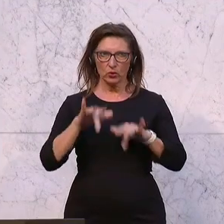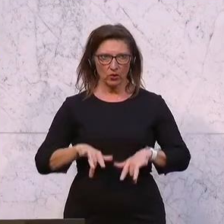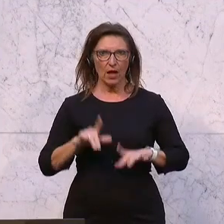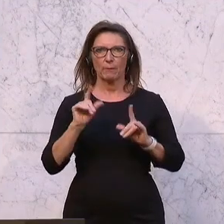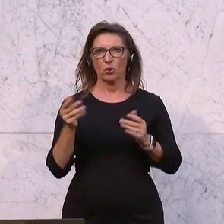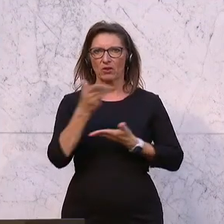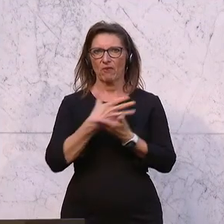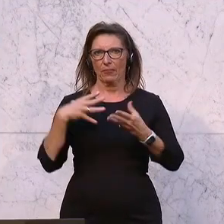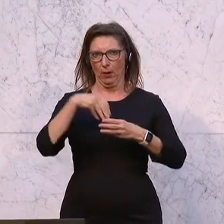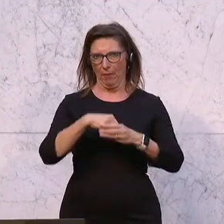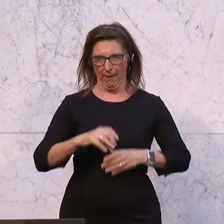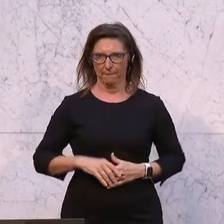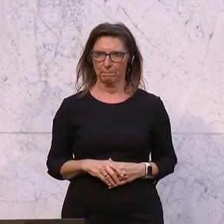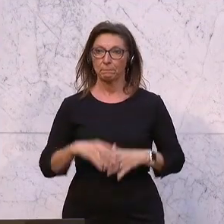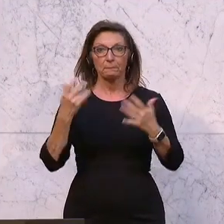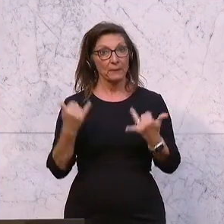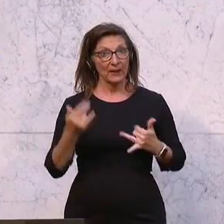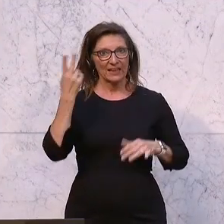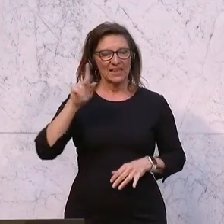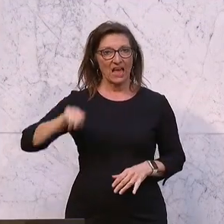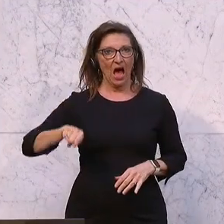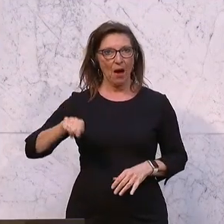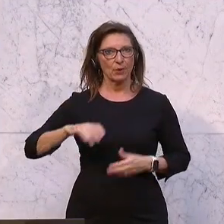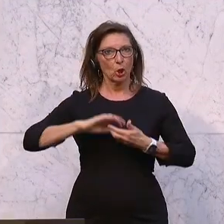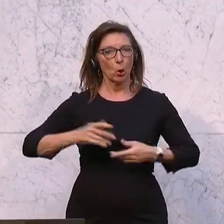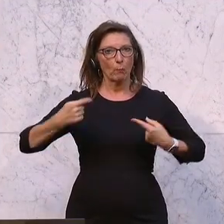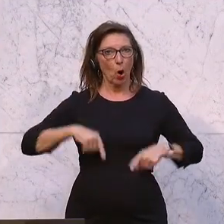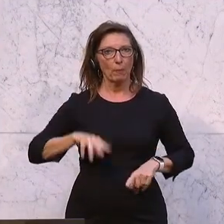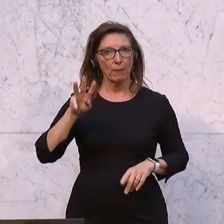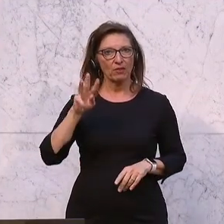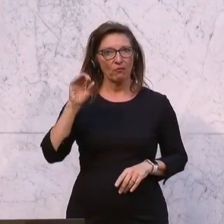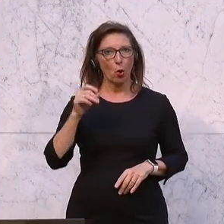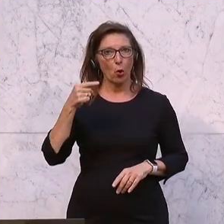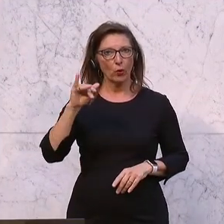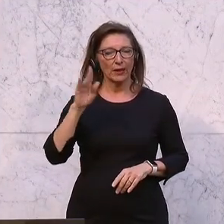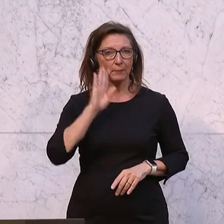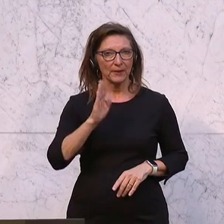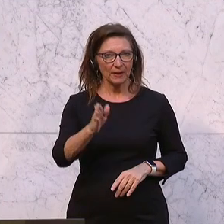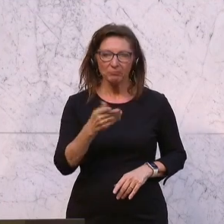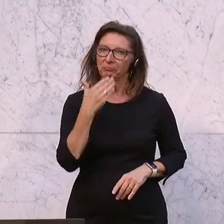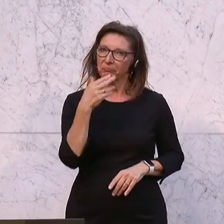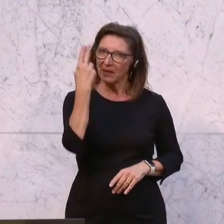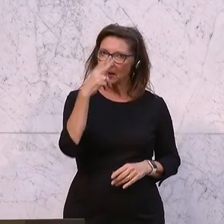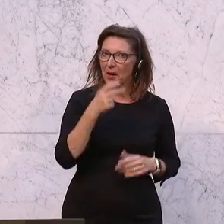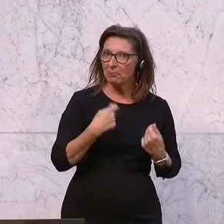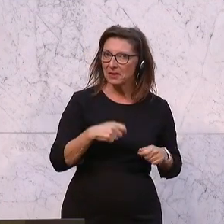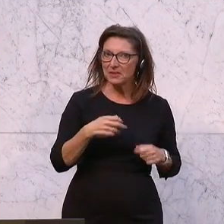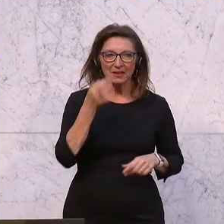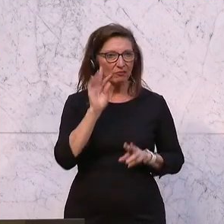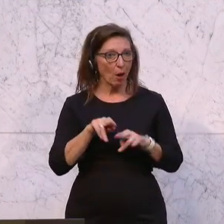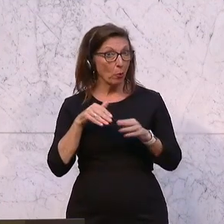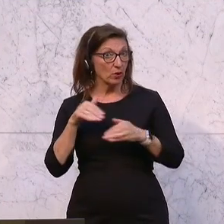Der nächste Redner ist der Gruppobmann der ÖVP, August Wöginger. Danke, Präsident, Frau